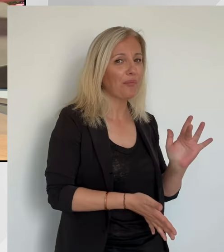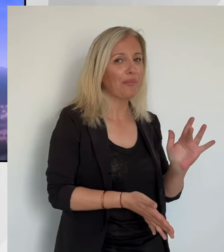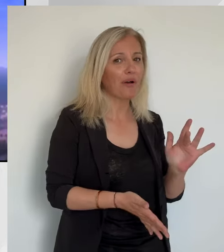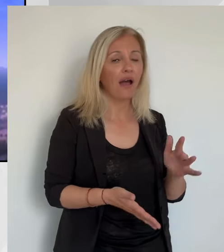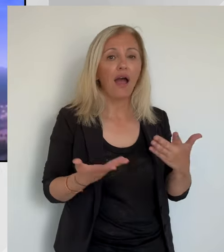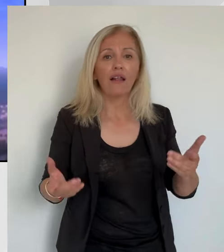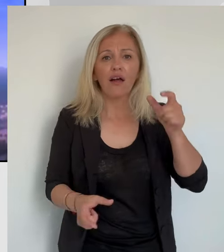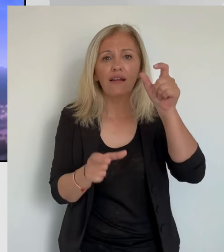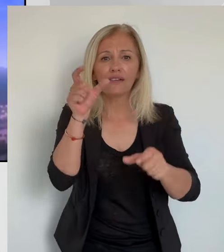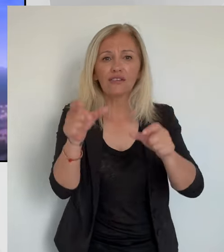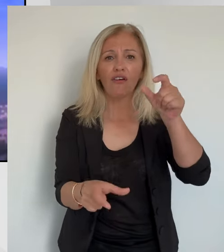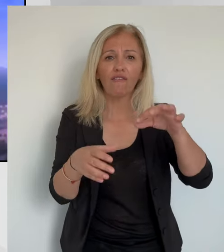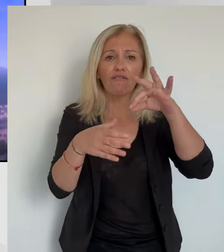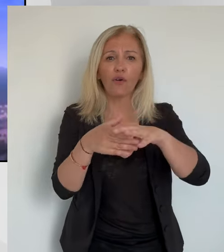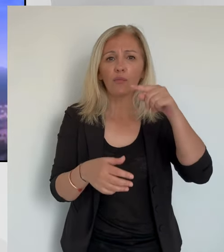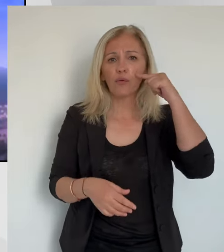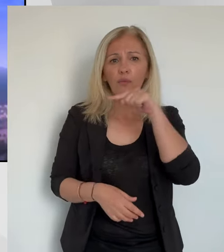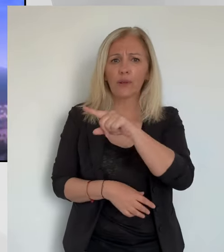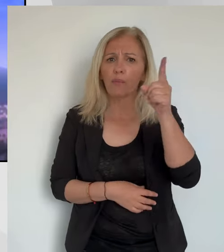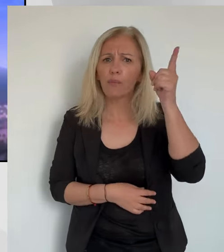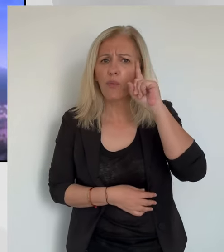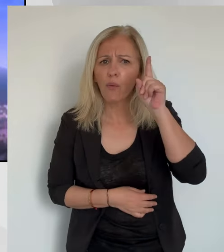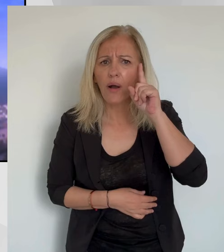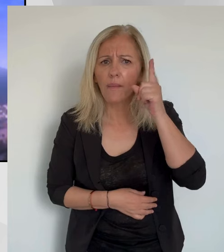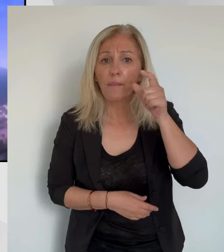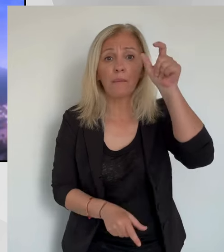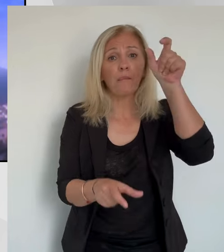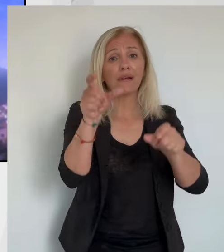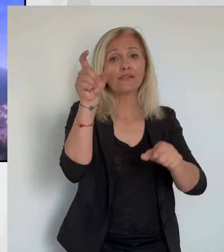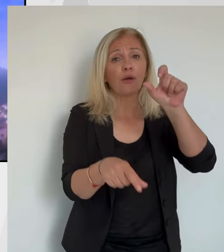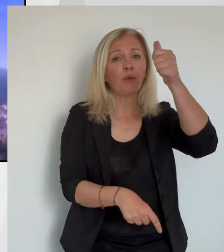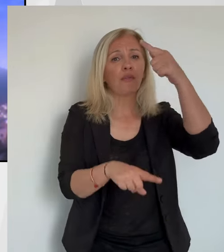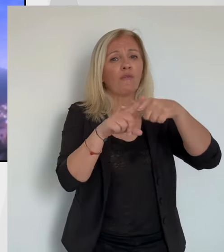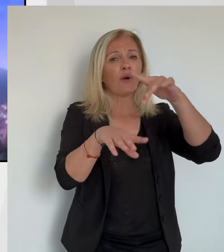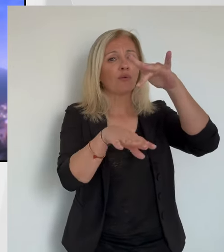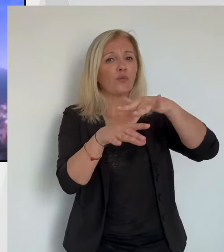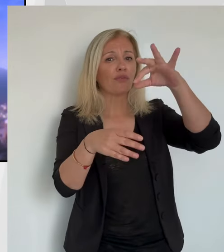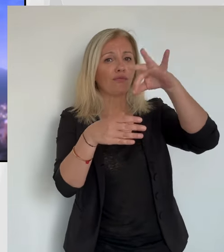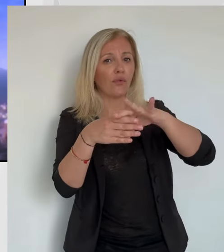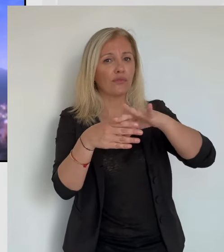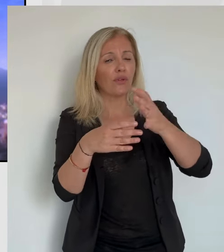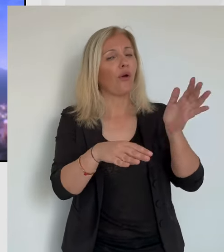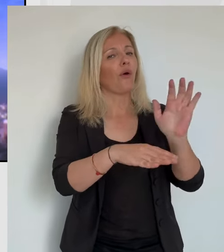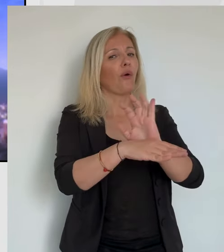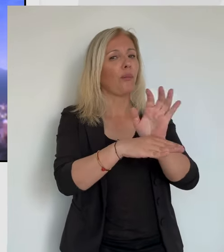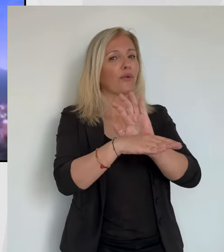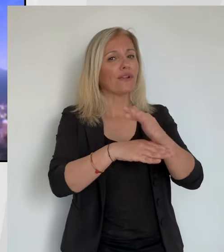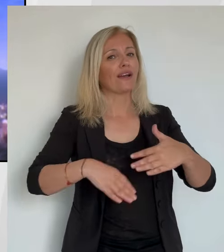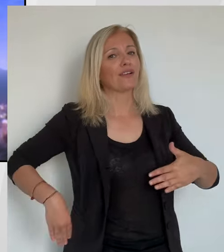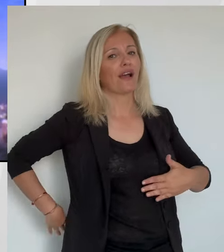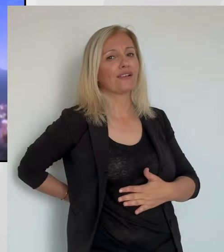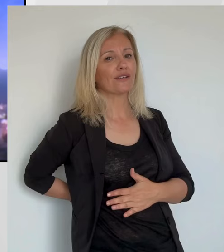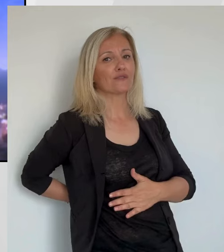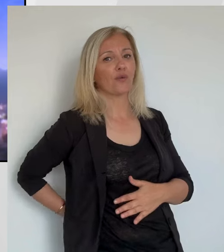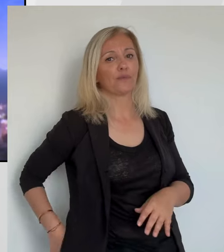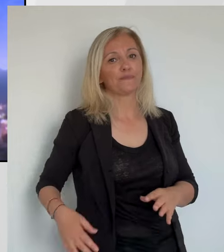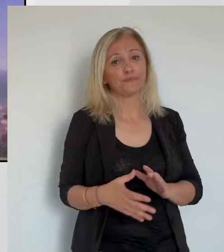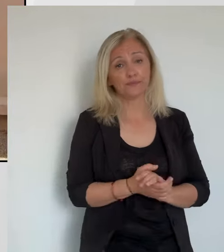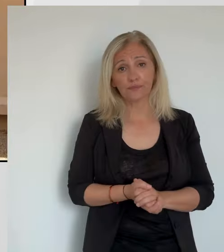ont-ils fait ce choix ? Certains pour la première fois. A Ajaccio, le reportage de Marie-France Giuliani et Jacques-Paul Stéphane.